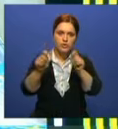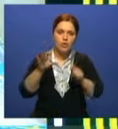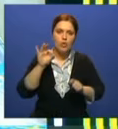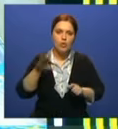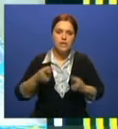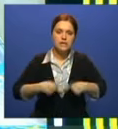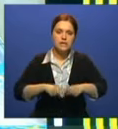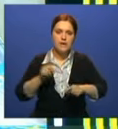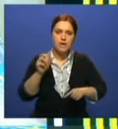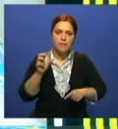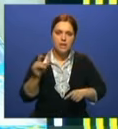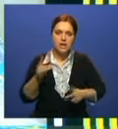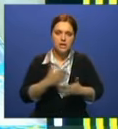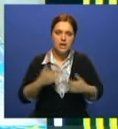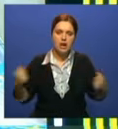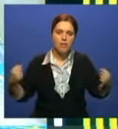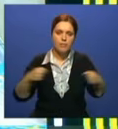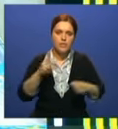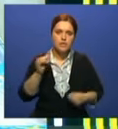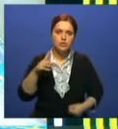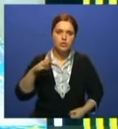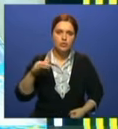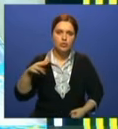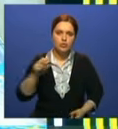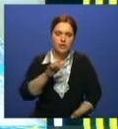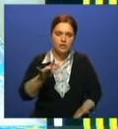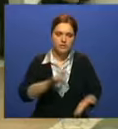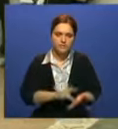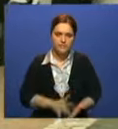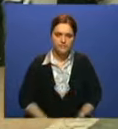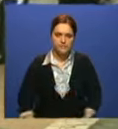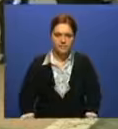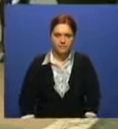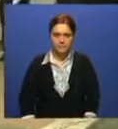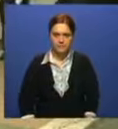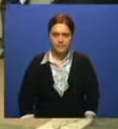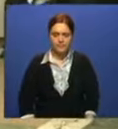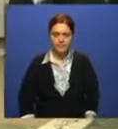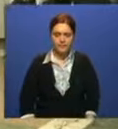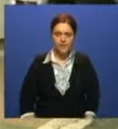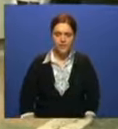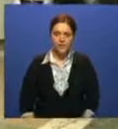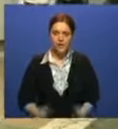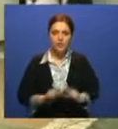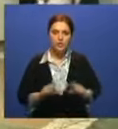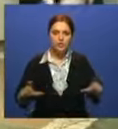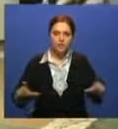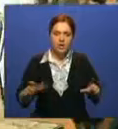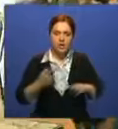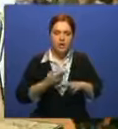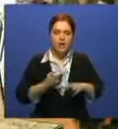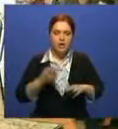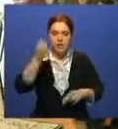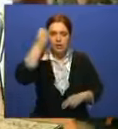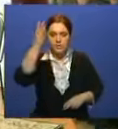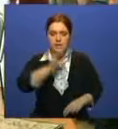коллективу подарок от агентства «Хабар» «Тульский баян». В лицее для одаренных детей участников хора «Фронтовичка»